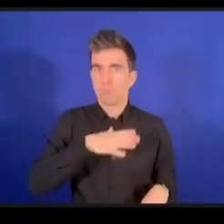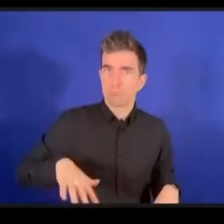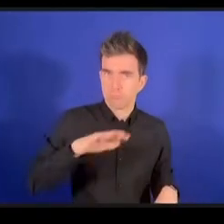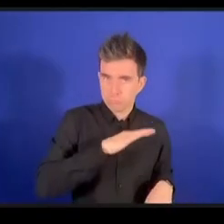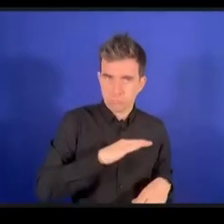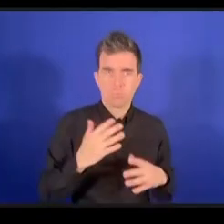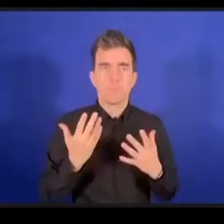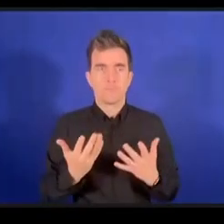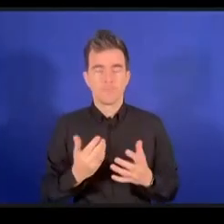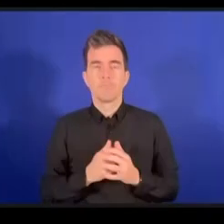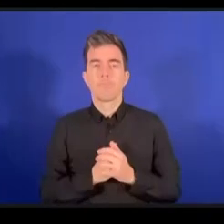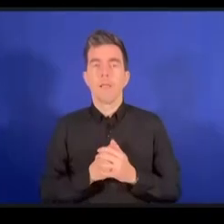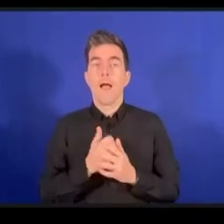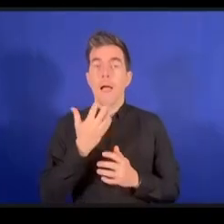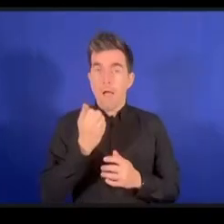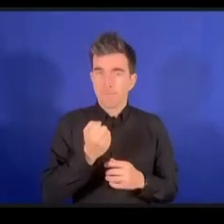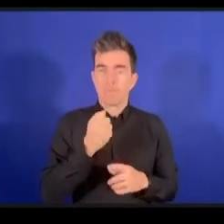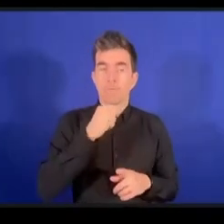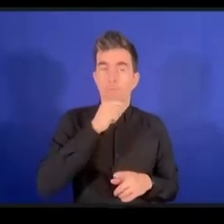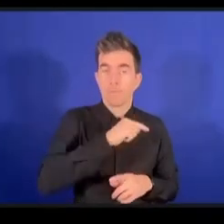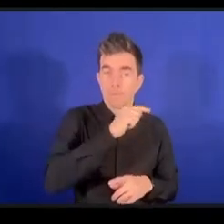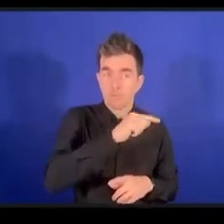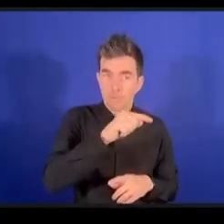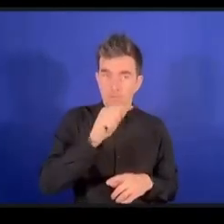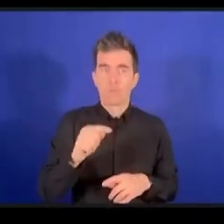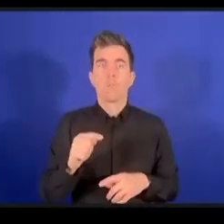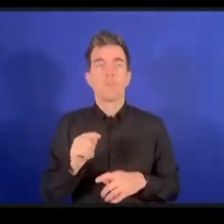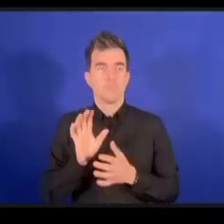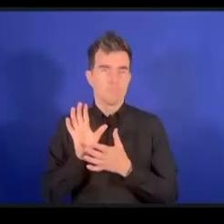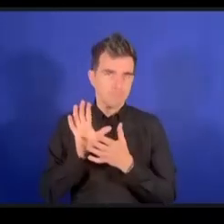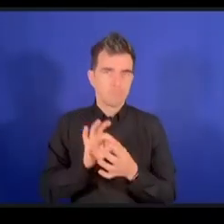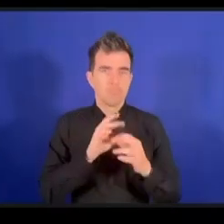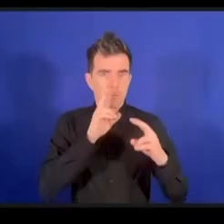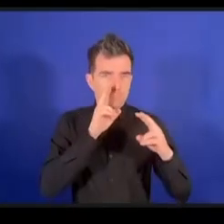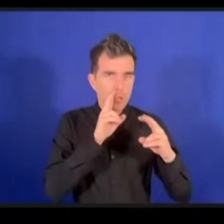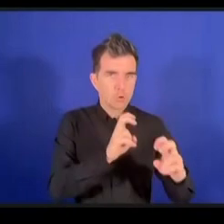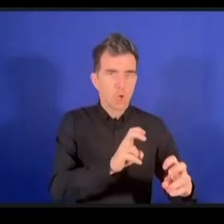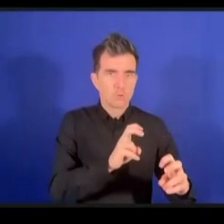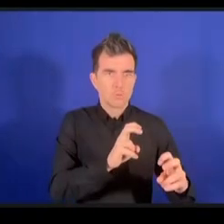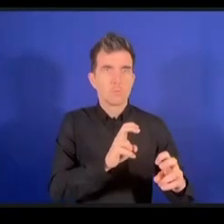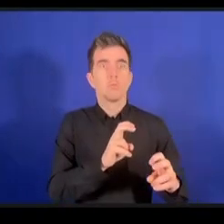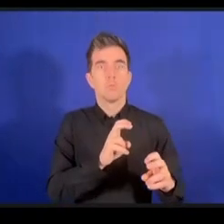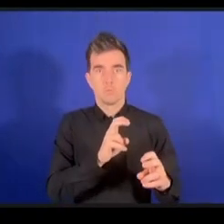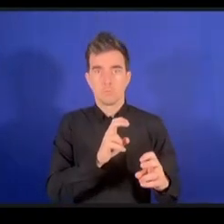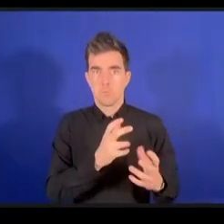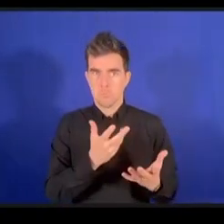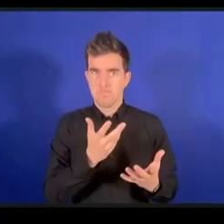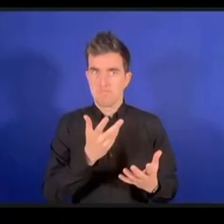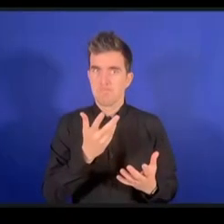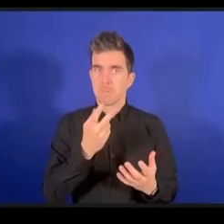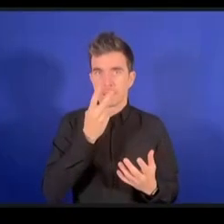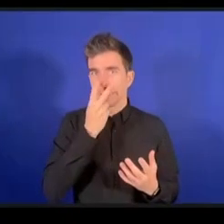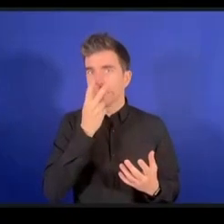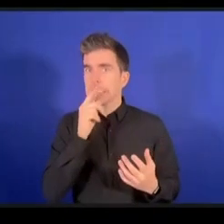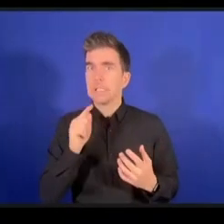بالإئتلافات الدينامية كلها نحن رأينا في التقرير بأن